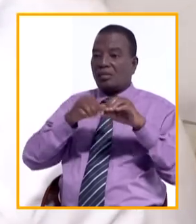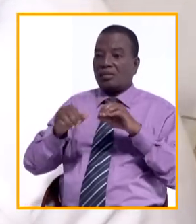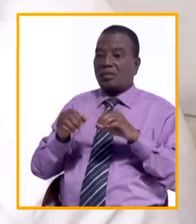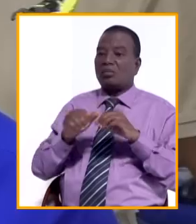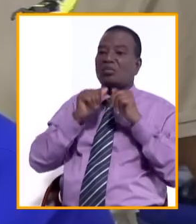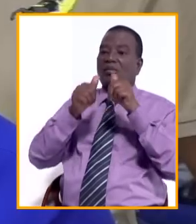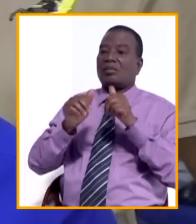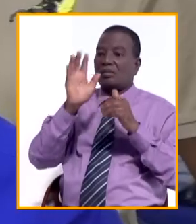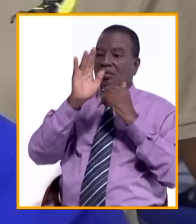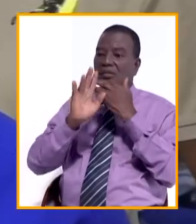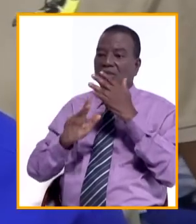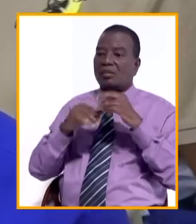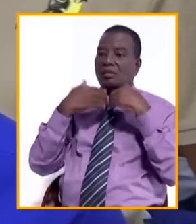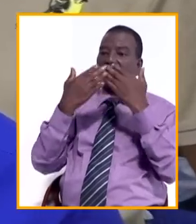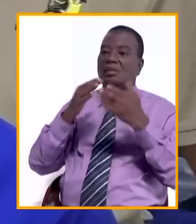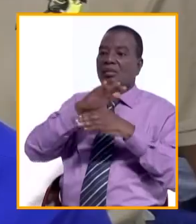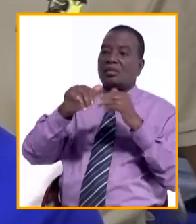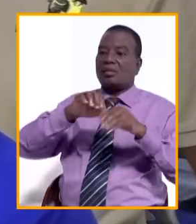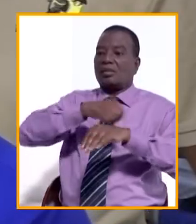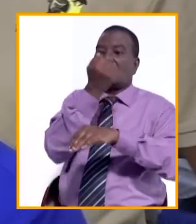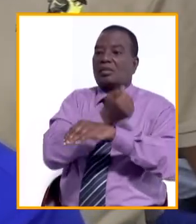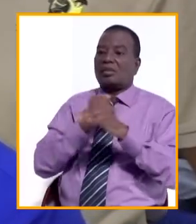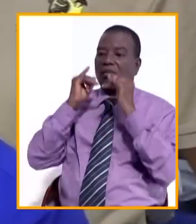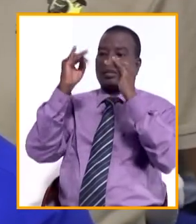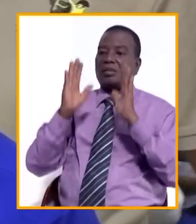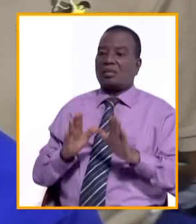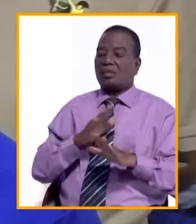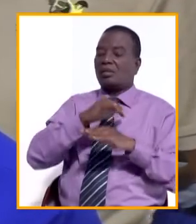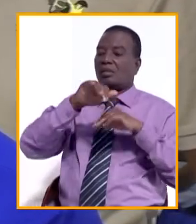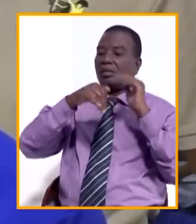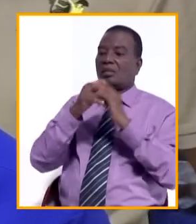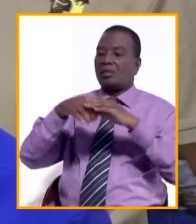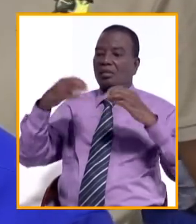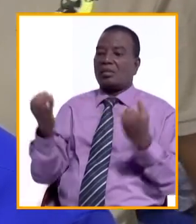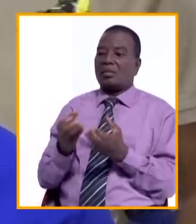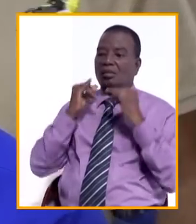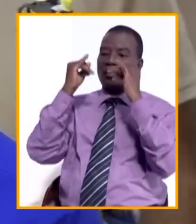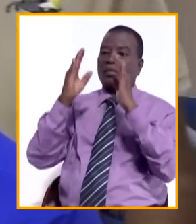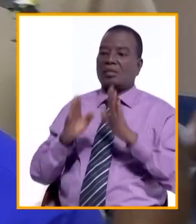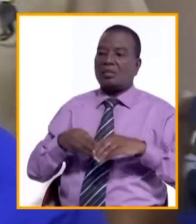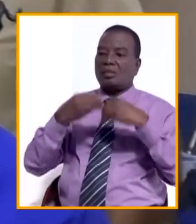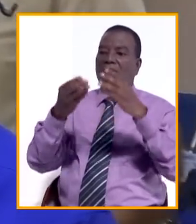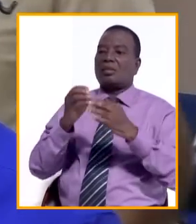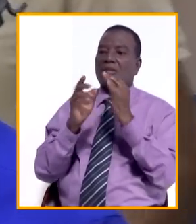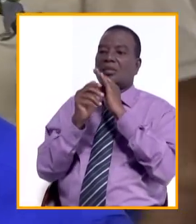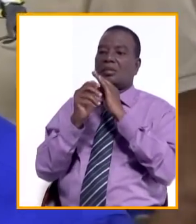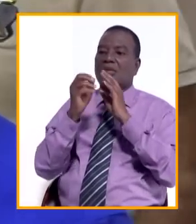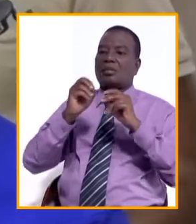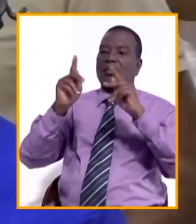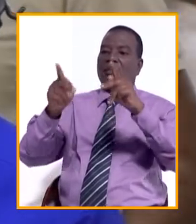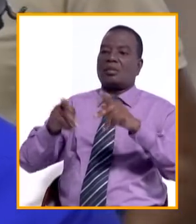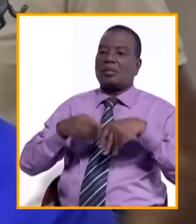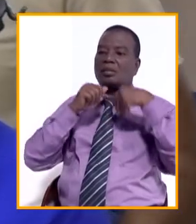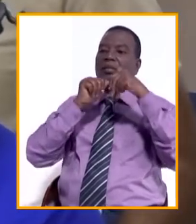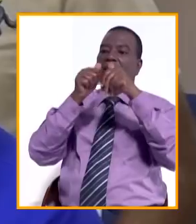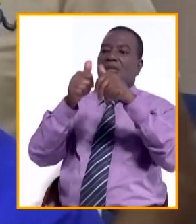de sang. Il remercie toutes les autorités ivoiriens et toutes les communautés ivoiriens pour donner cette opportunité d'organiser la haine de don